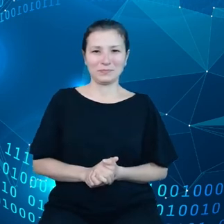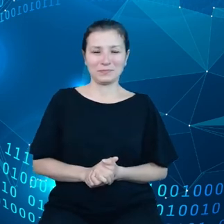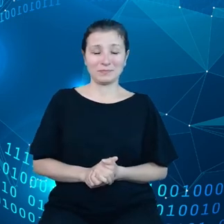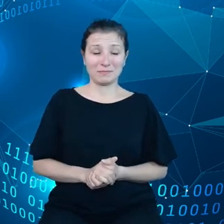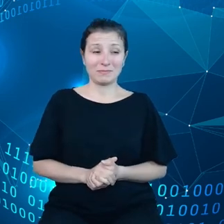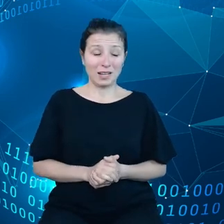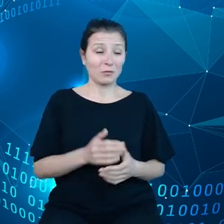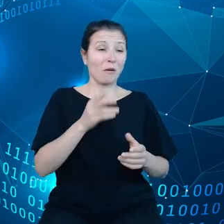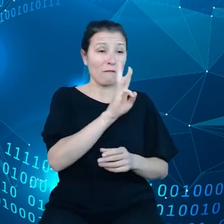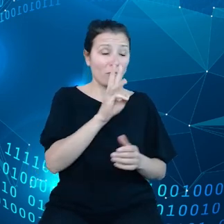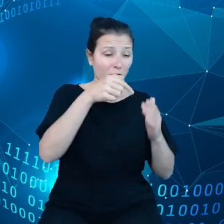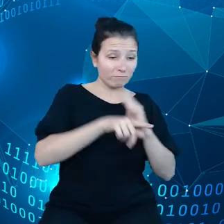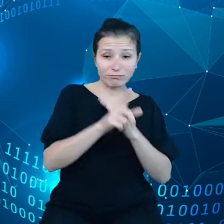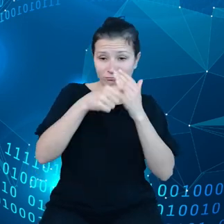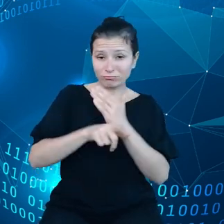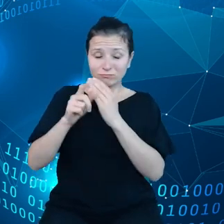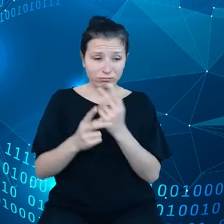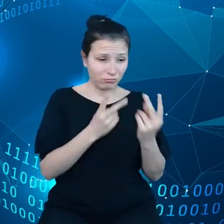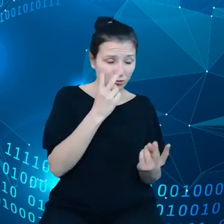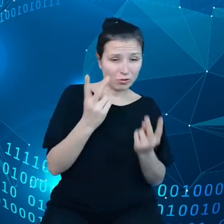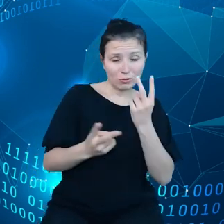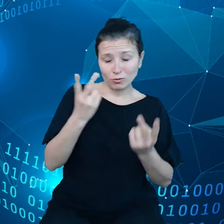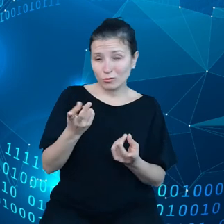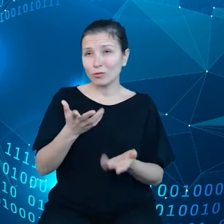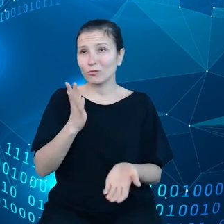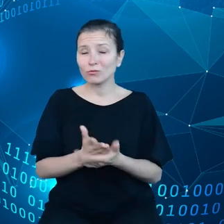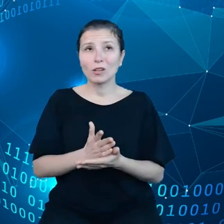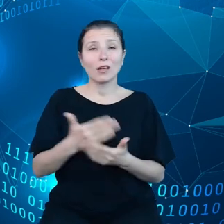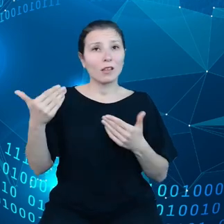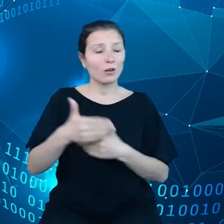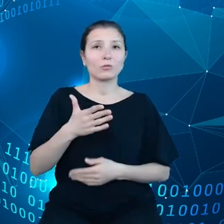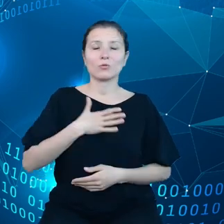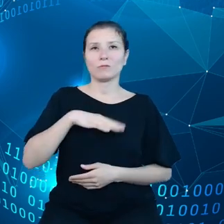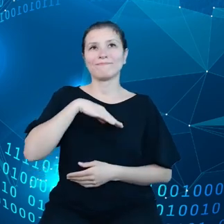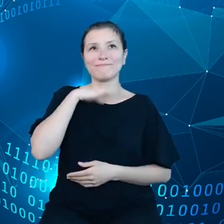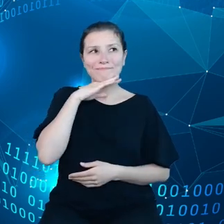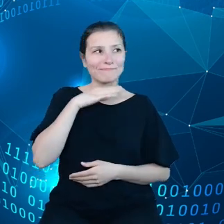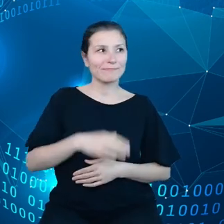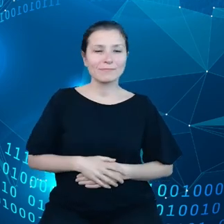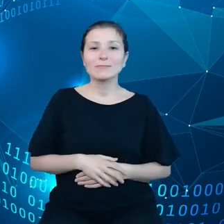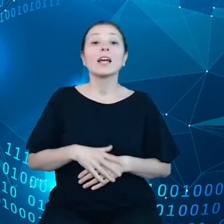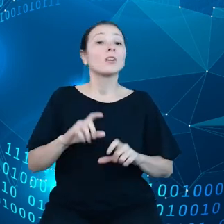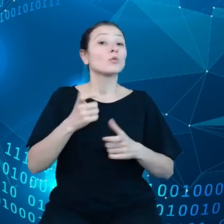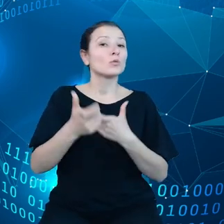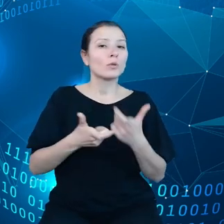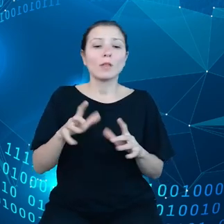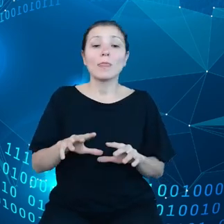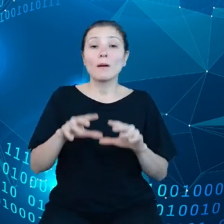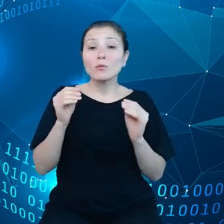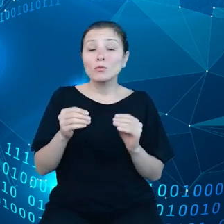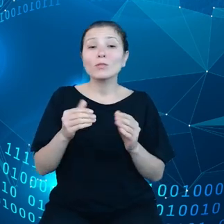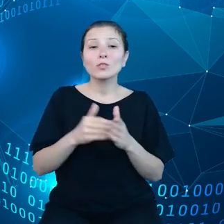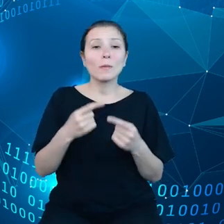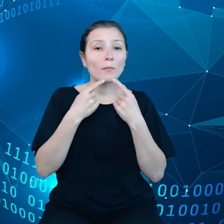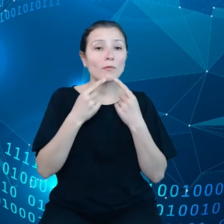doświadczenie użytkownika. I teraz co z tym zrobić? Na początek należy sobie powiedzieć,